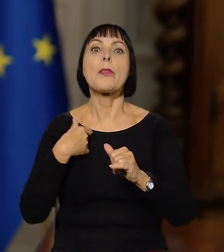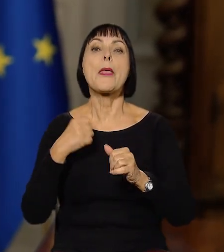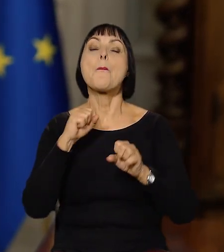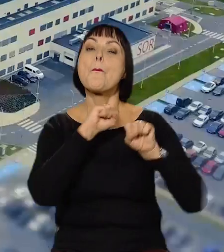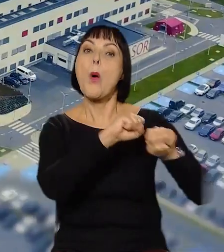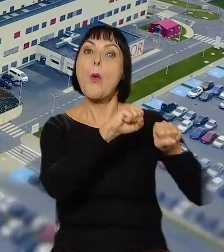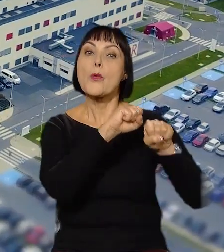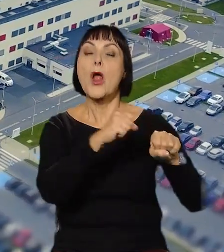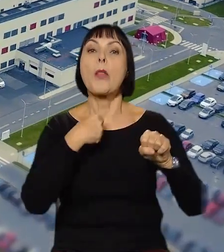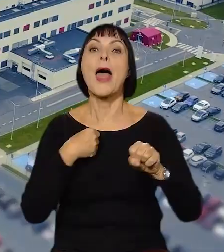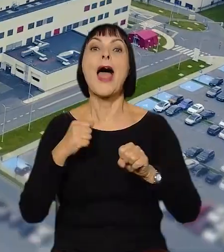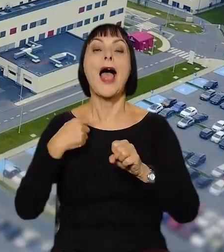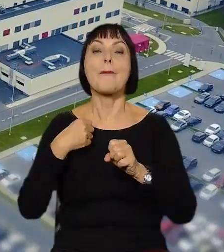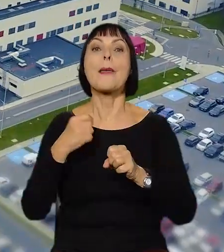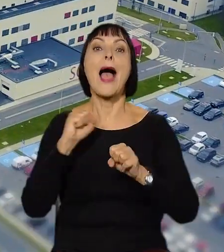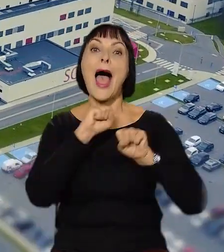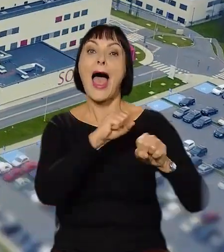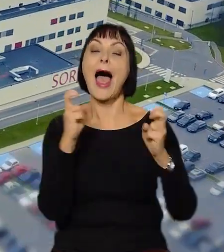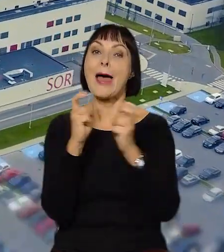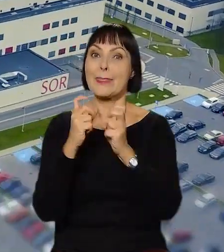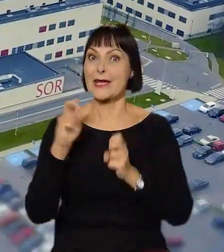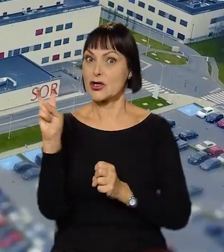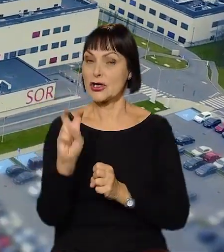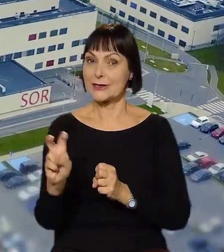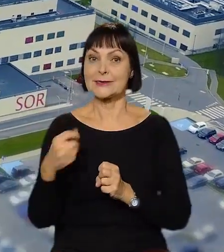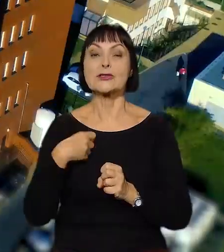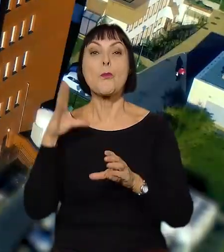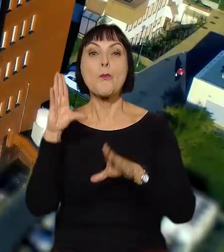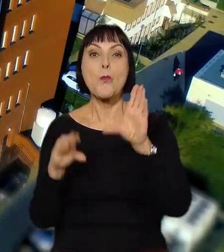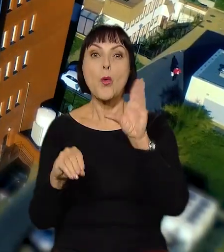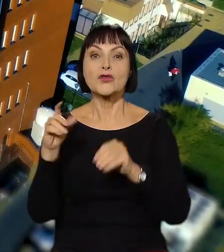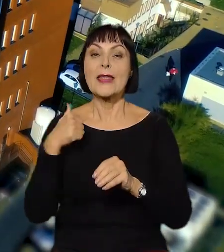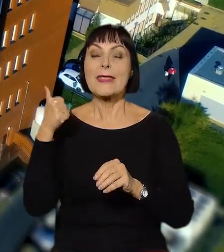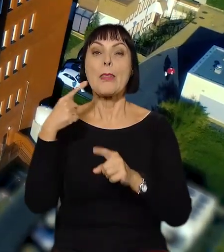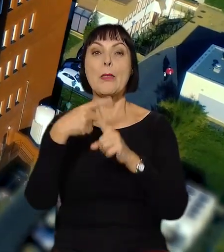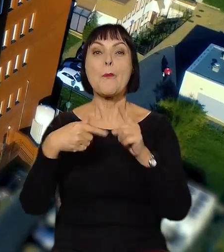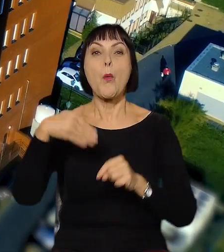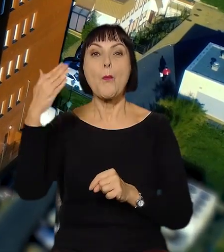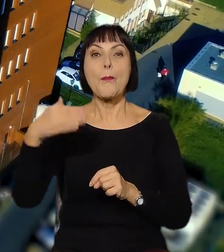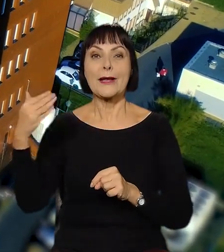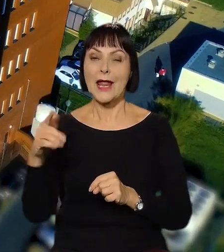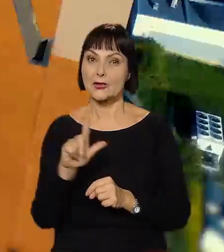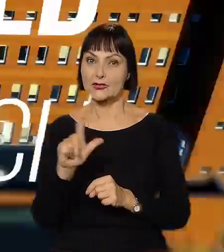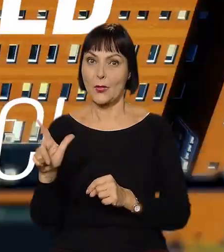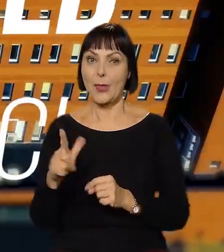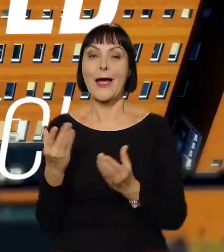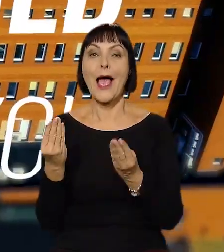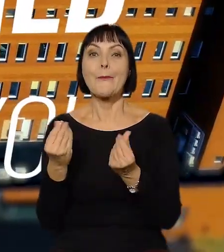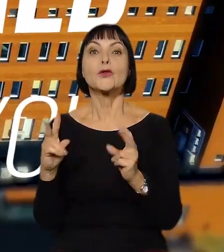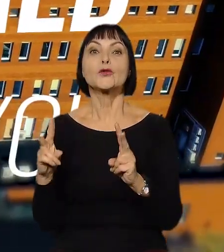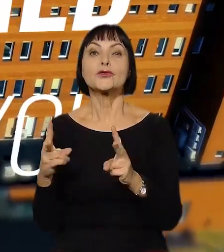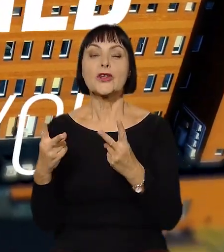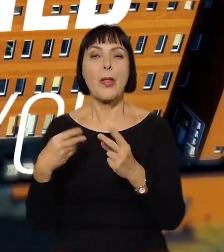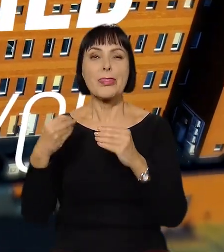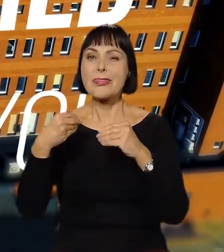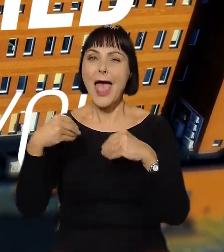Tarcza Antykryzysowa. W tej chwili budżet tego projektu wynosi prawie 1,5 mld zł. Środki pochodzą oczywiście